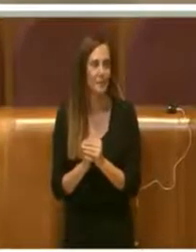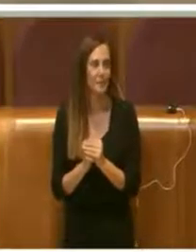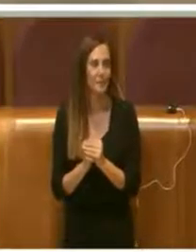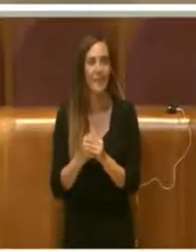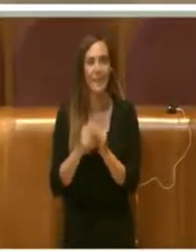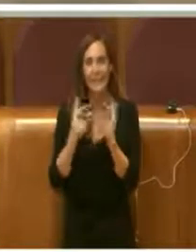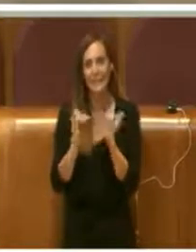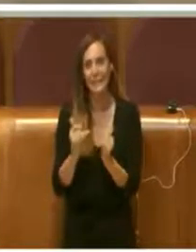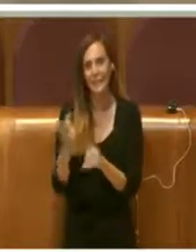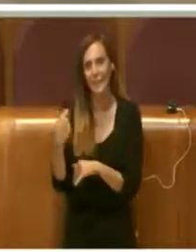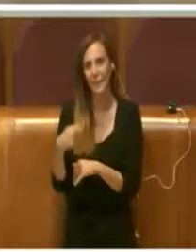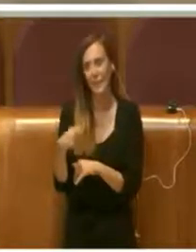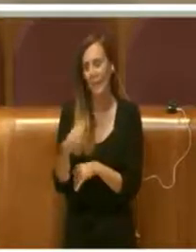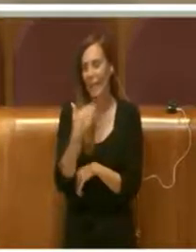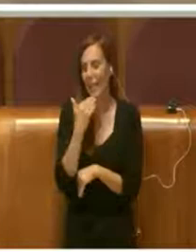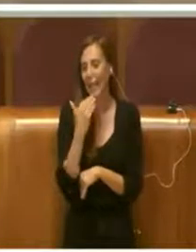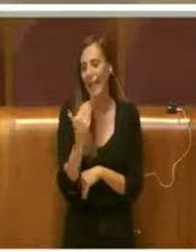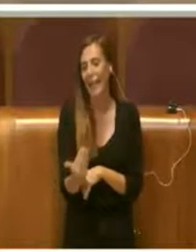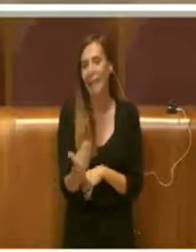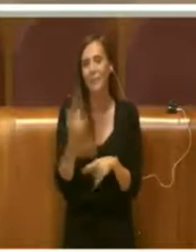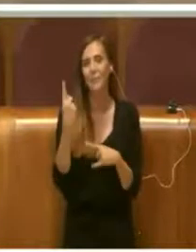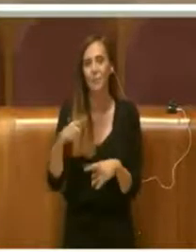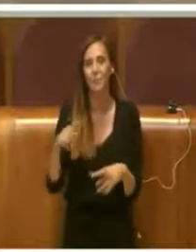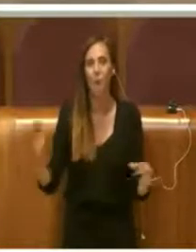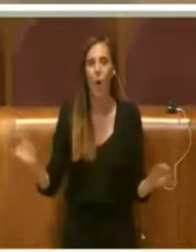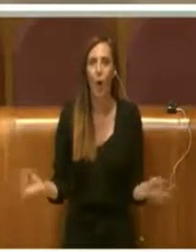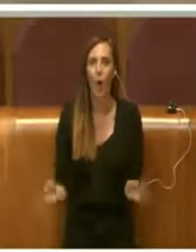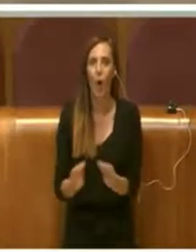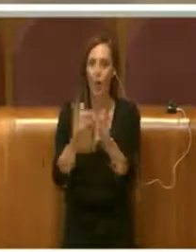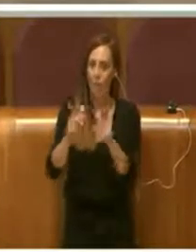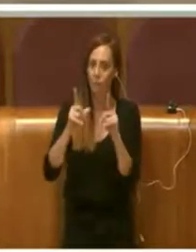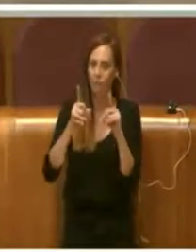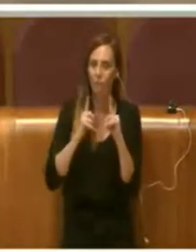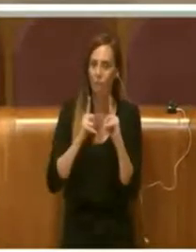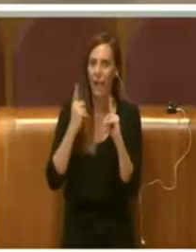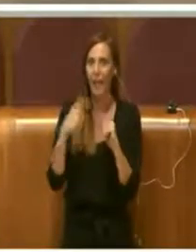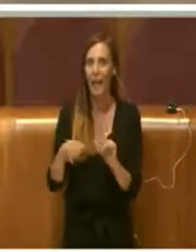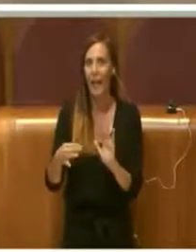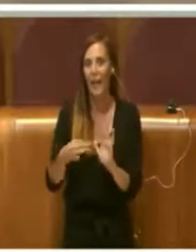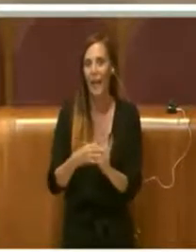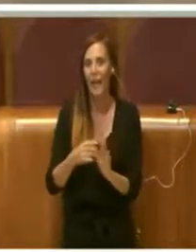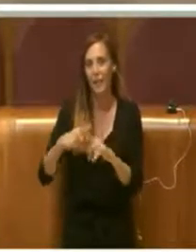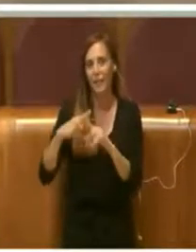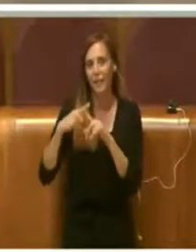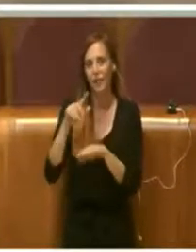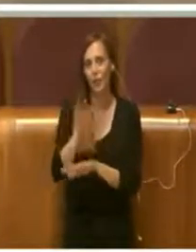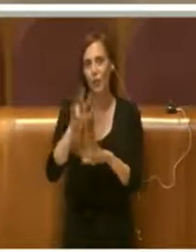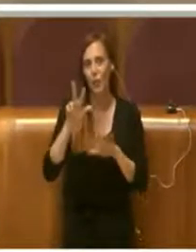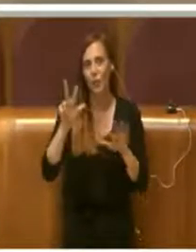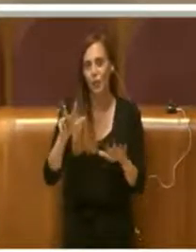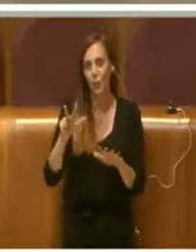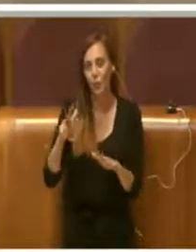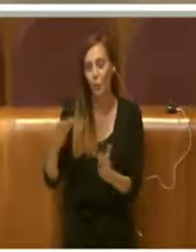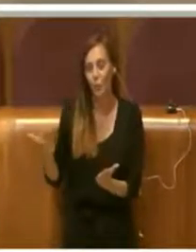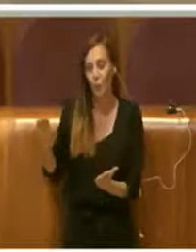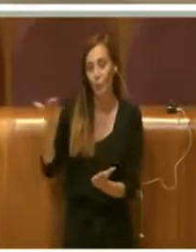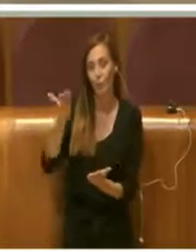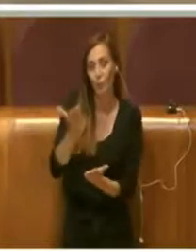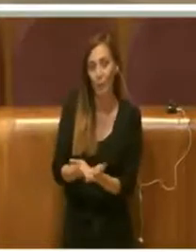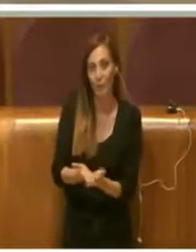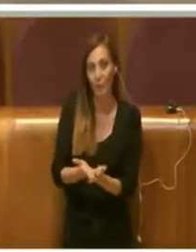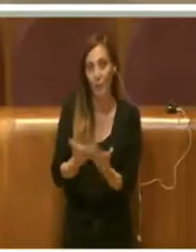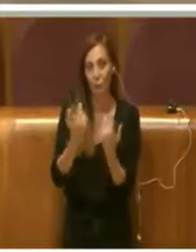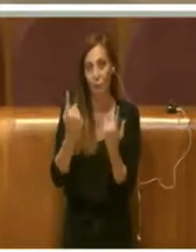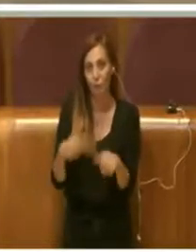Sì Presidente, grazie per questa opportunità, una mozione, un ex 58 presentata in questo momento, come